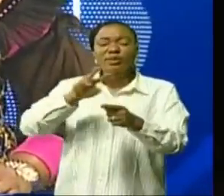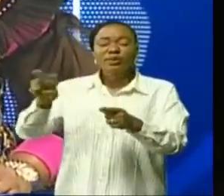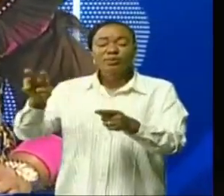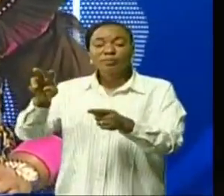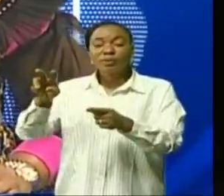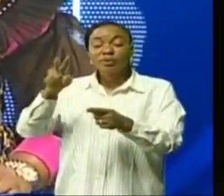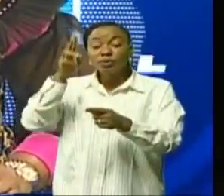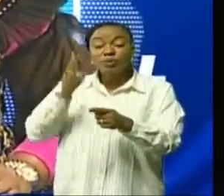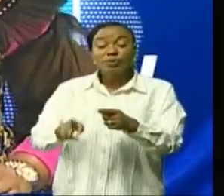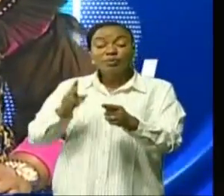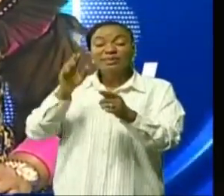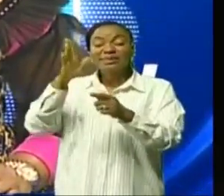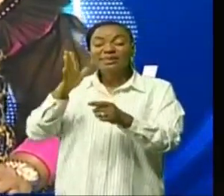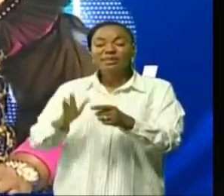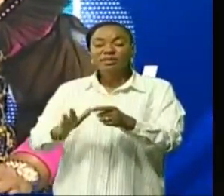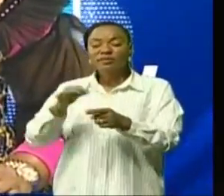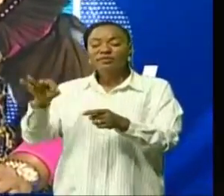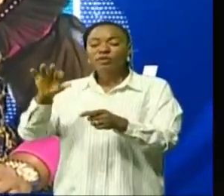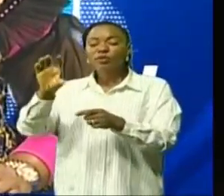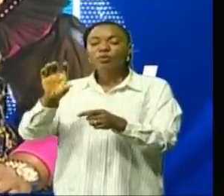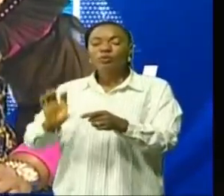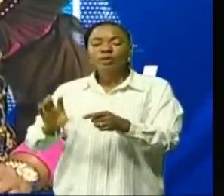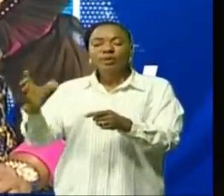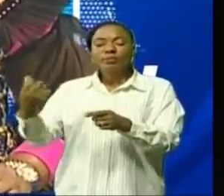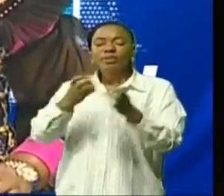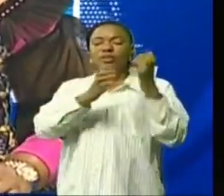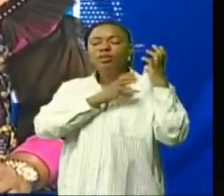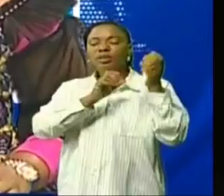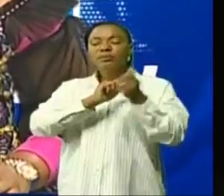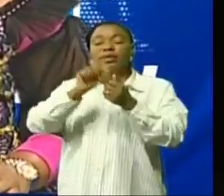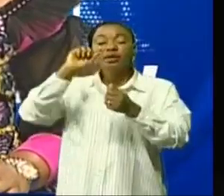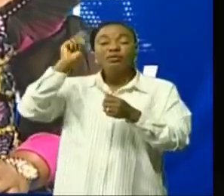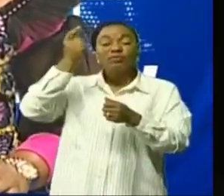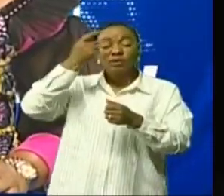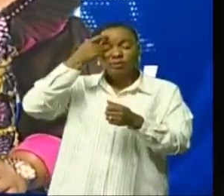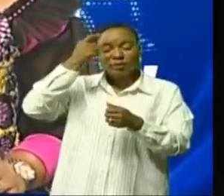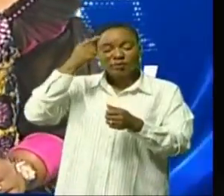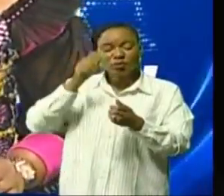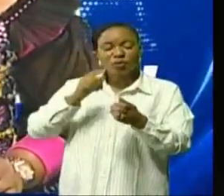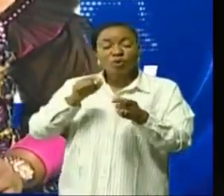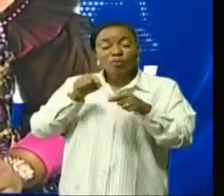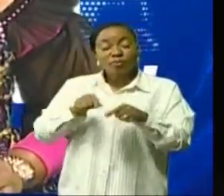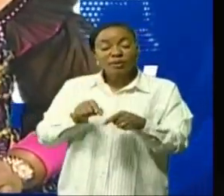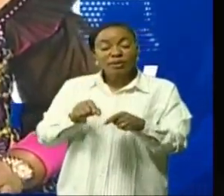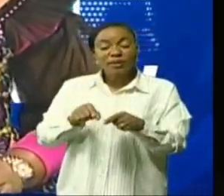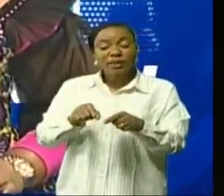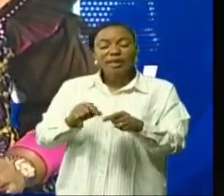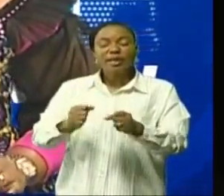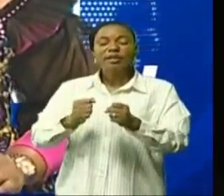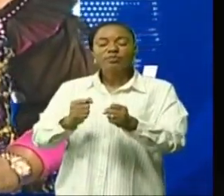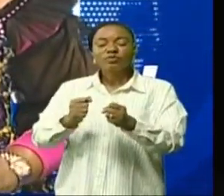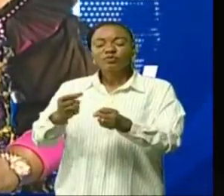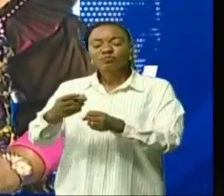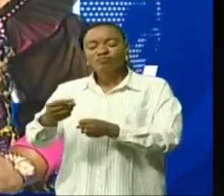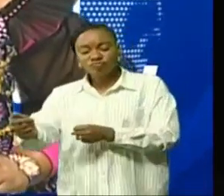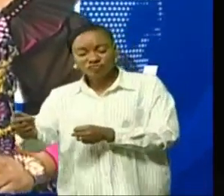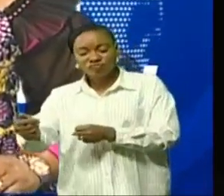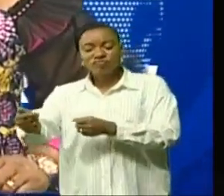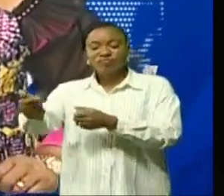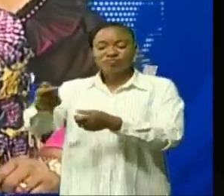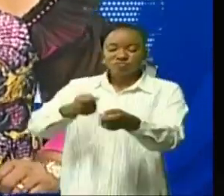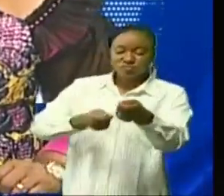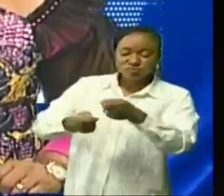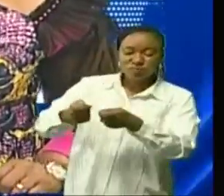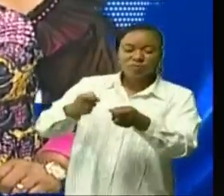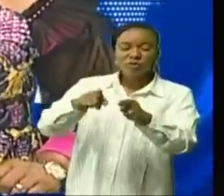francs congolais par litre pris en charge par le gouvernement pour préserver justement le pouvoir d'achat de la population. à l